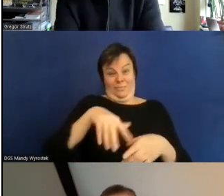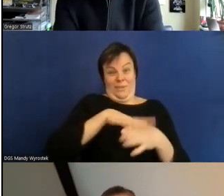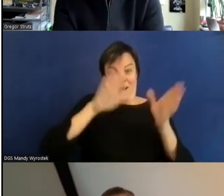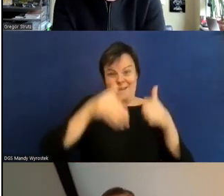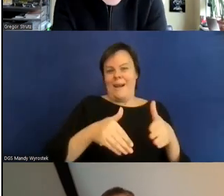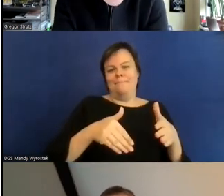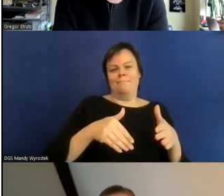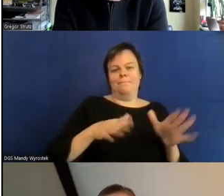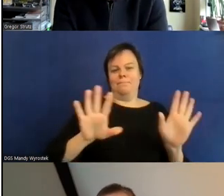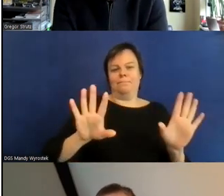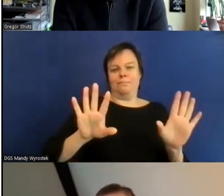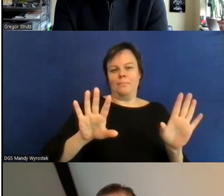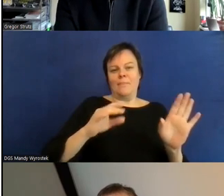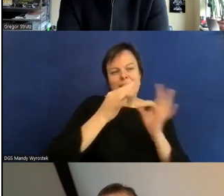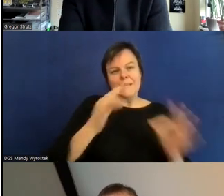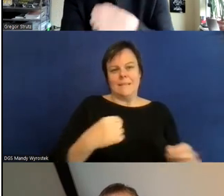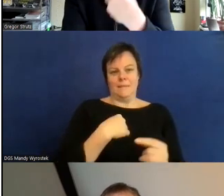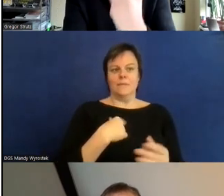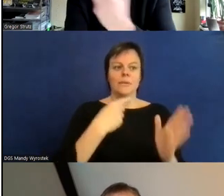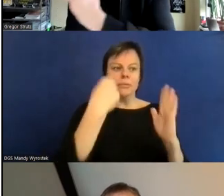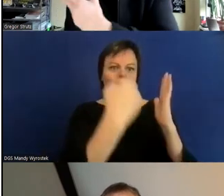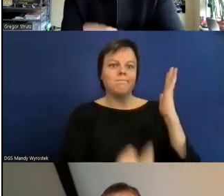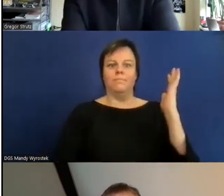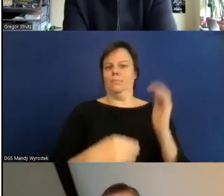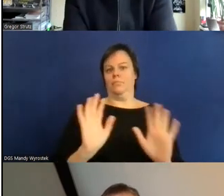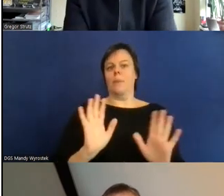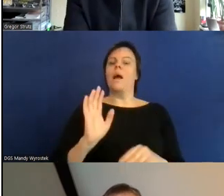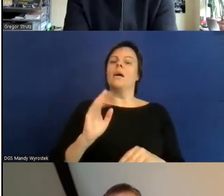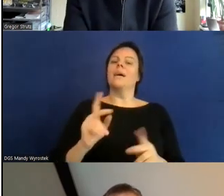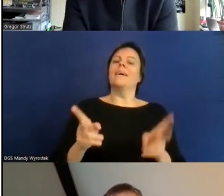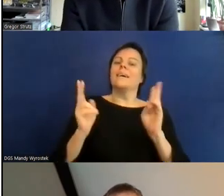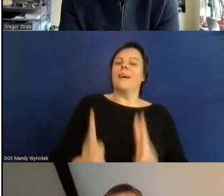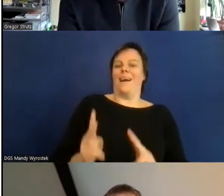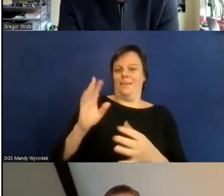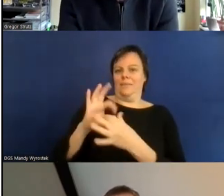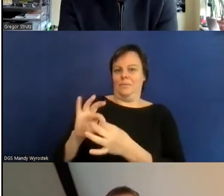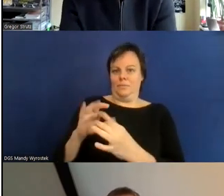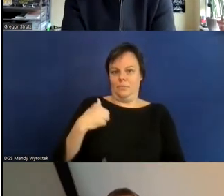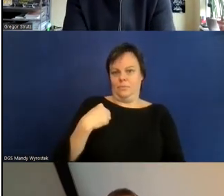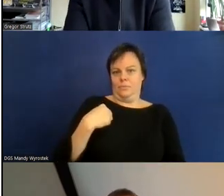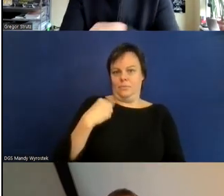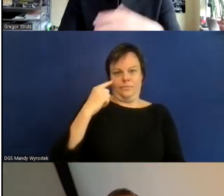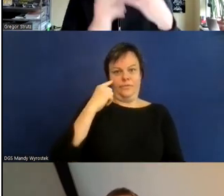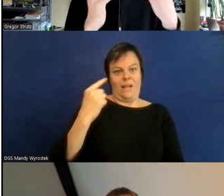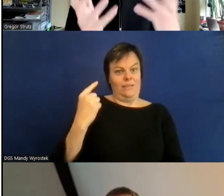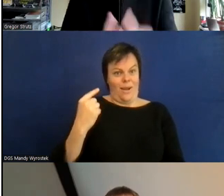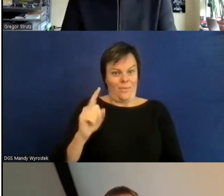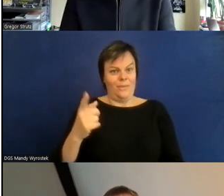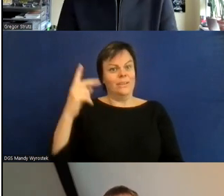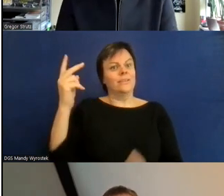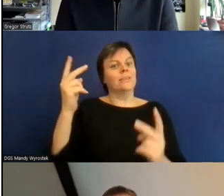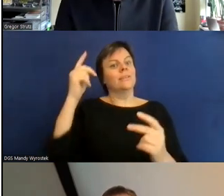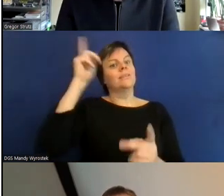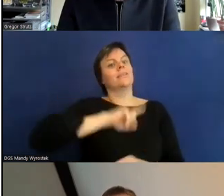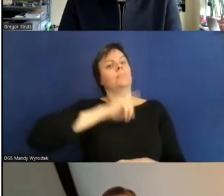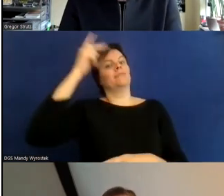Rechtes aber ich weiß dass also in der in dem Selbstverständnis von Menschen mit Behinderung dann tatsächlich